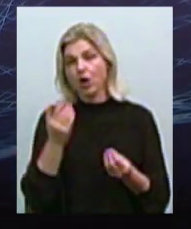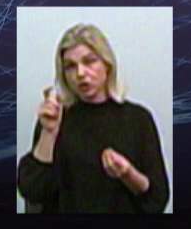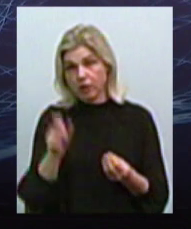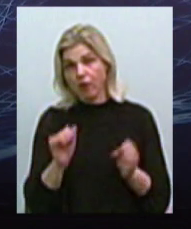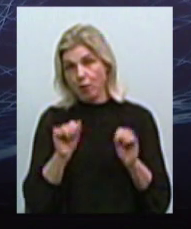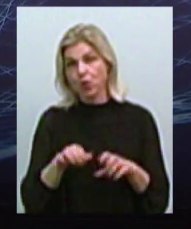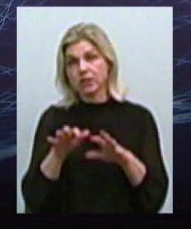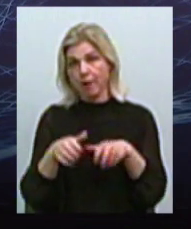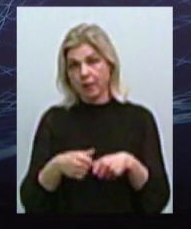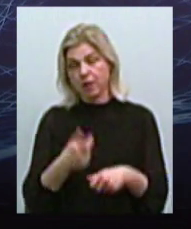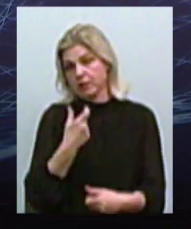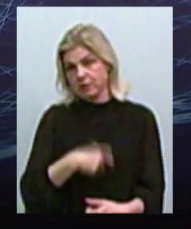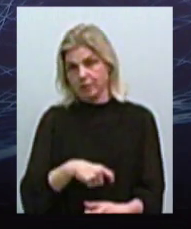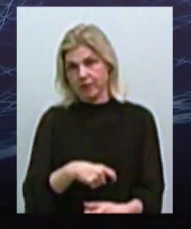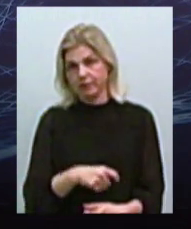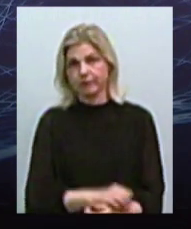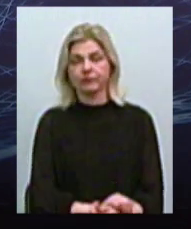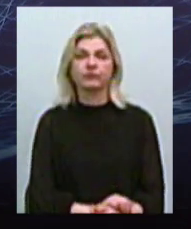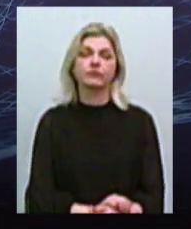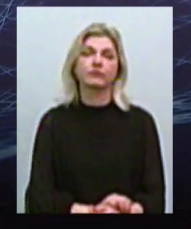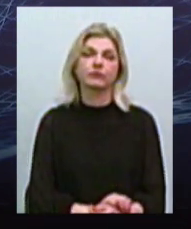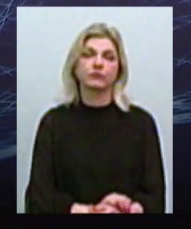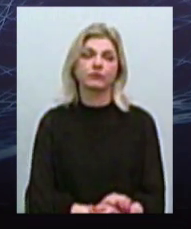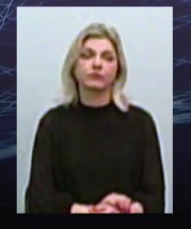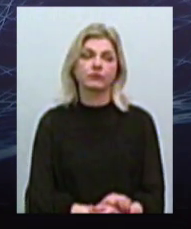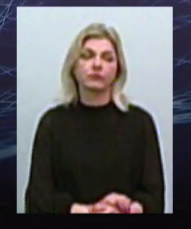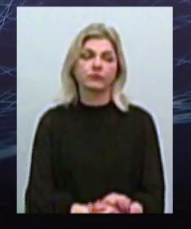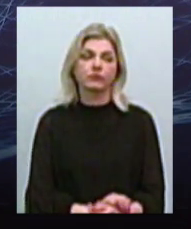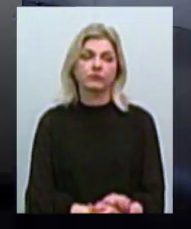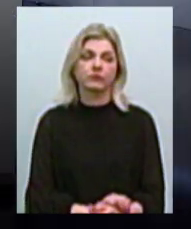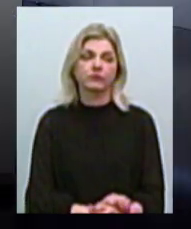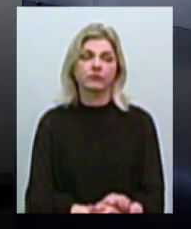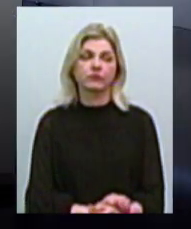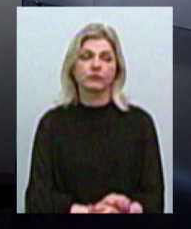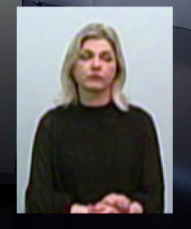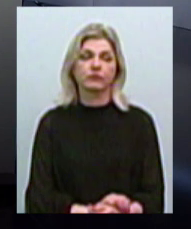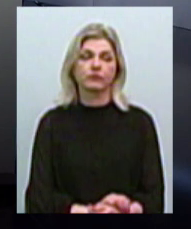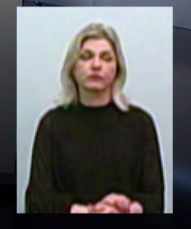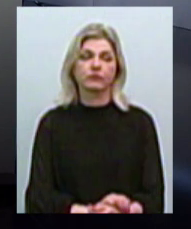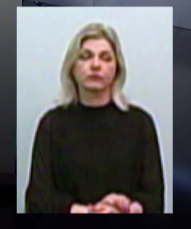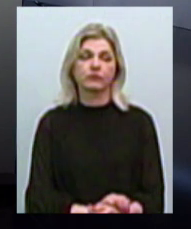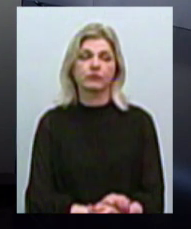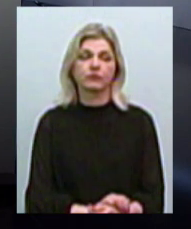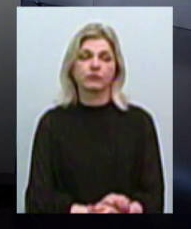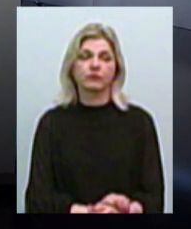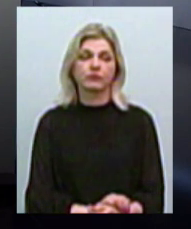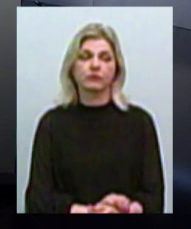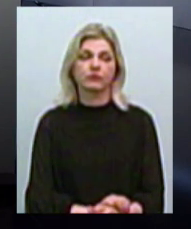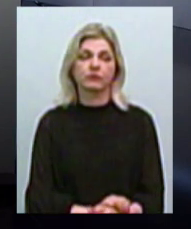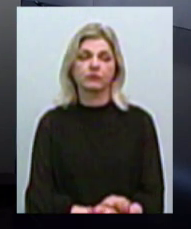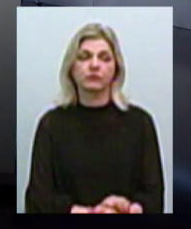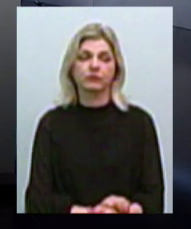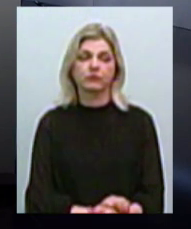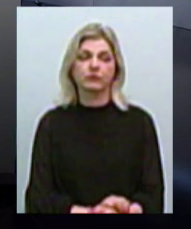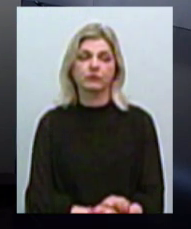забрать и использовать по своему назначению. А я должен платить за спожити фактично, а відшкодують ему по социальным